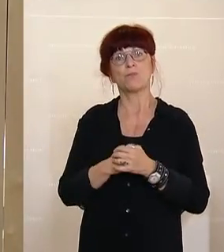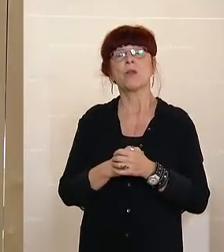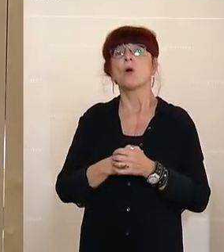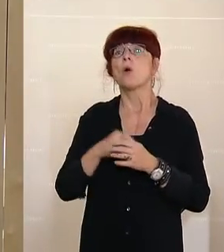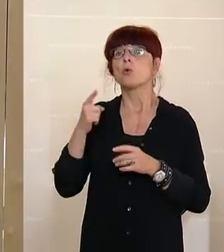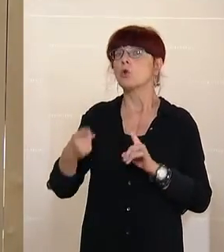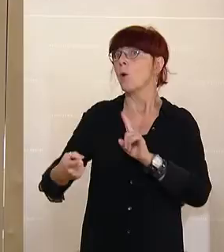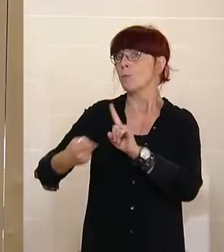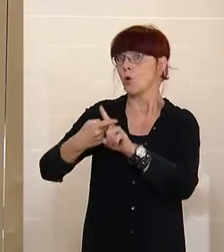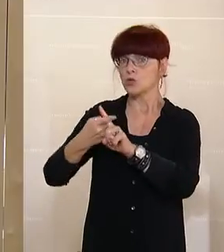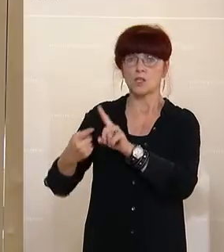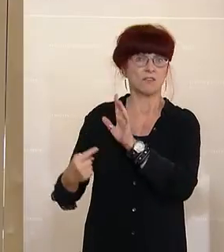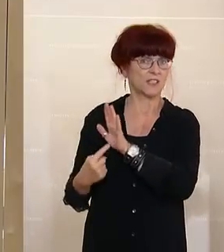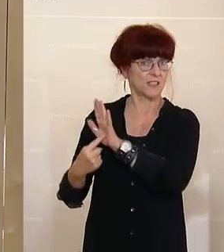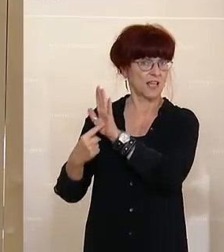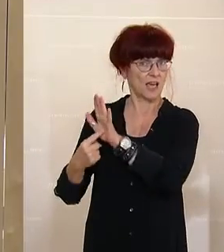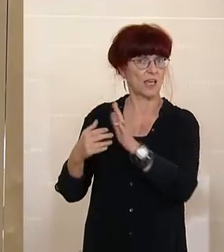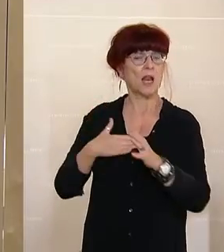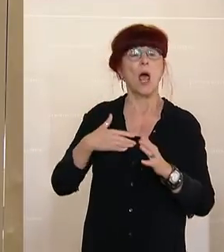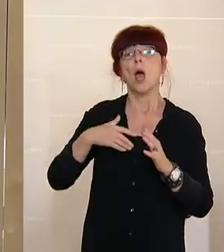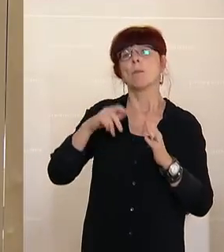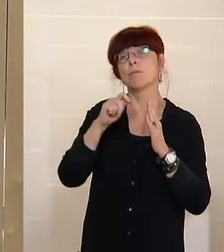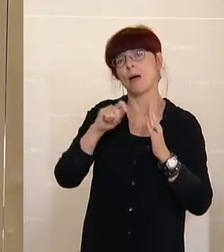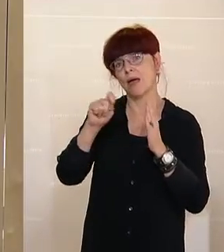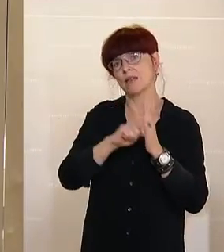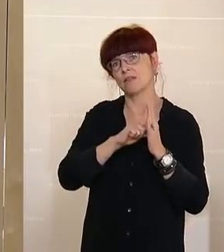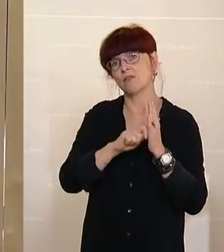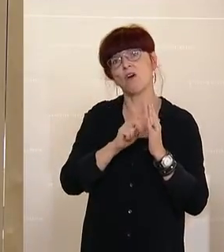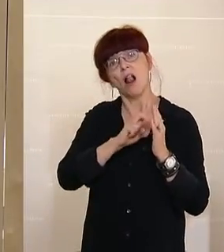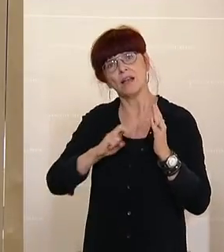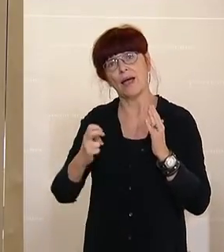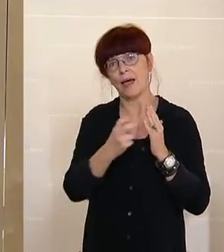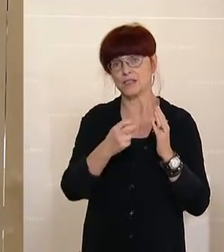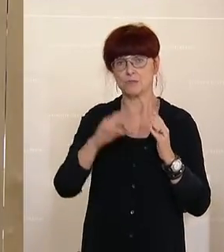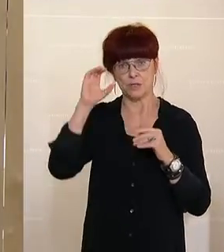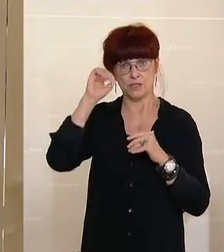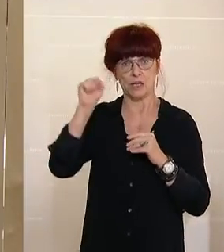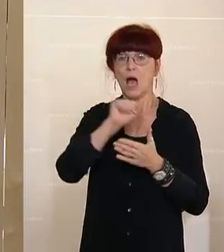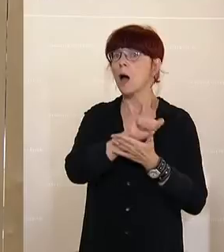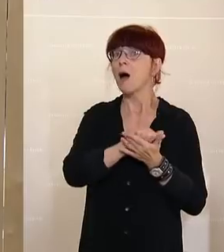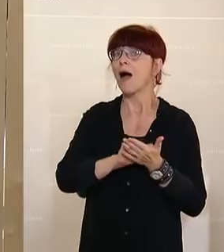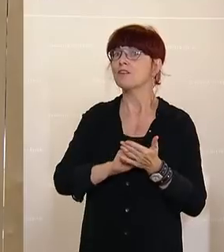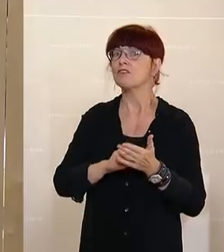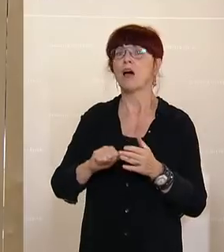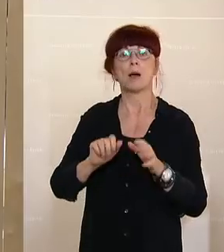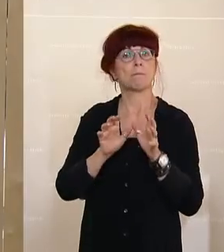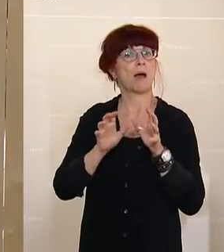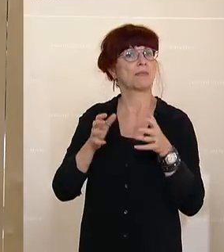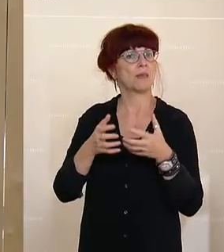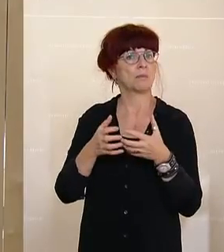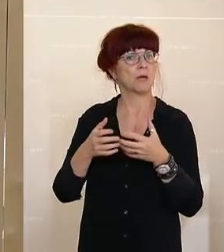es auch in meinem Wahlkreisbezirk gegeben. Zu Beginn der Pandemie haben wir völlig überraschend von unserem